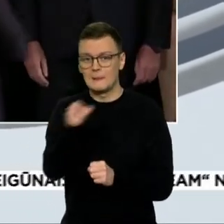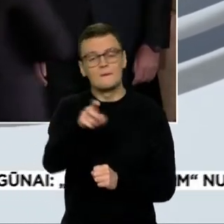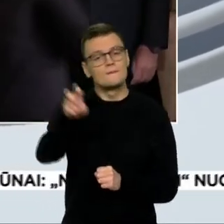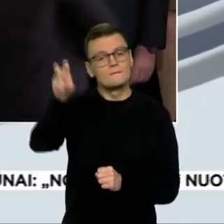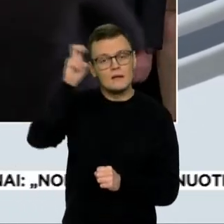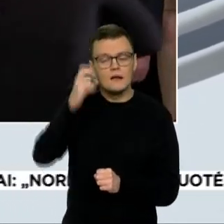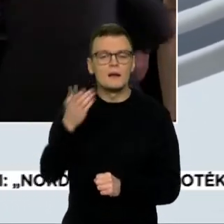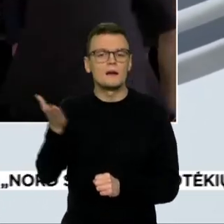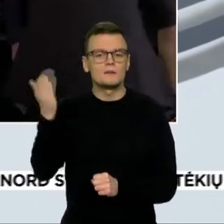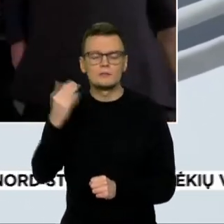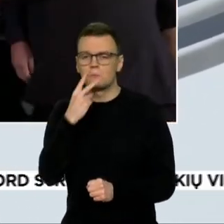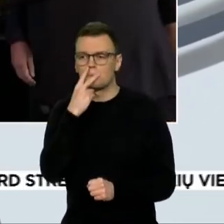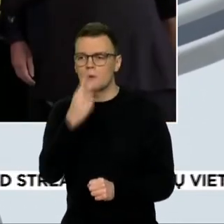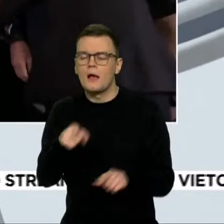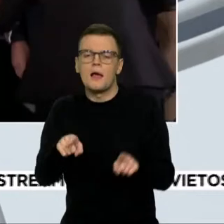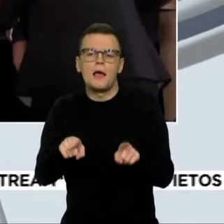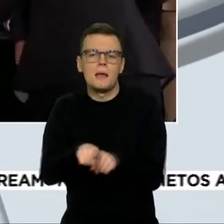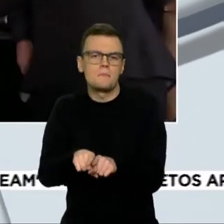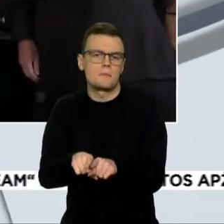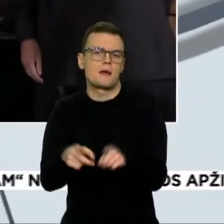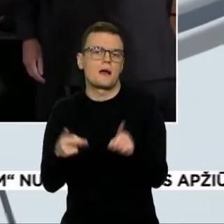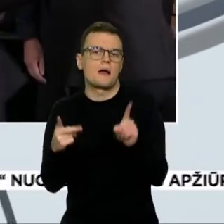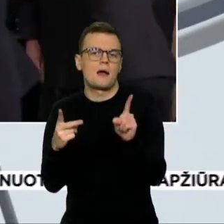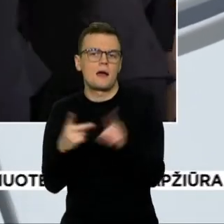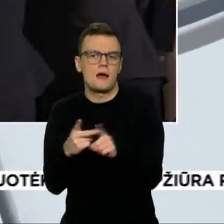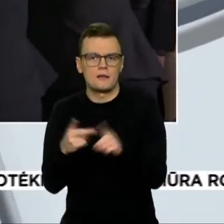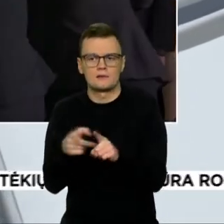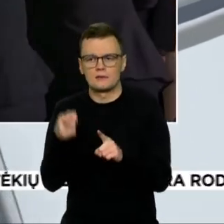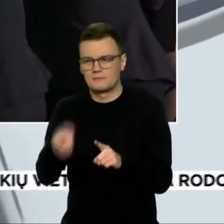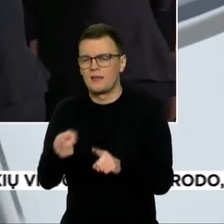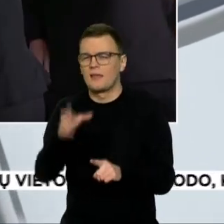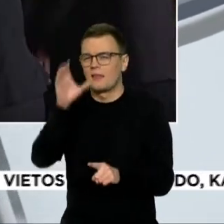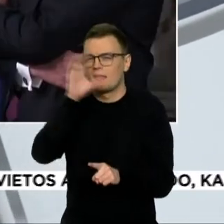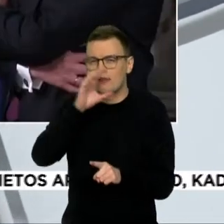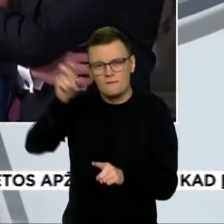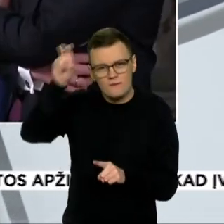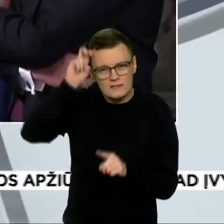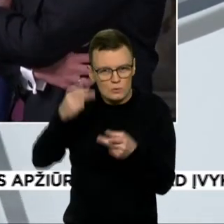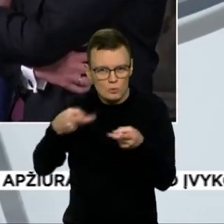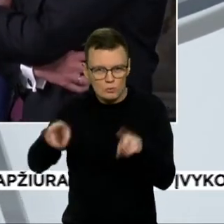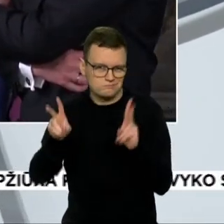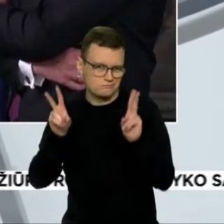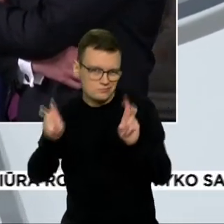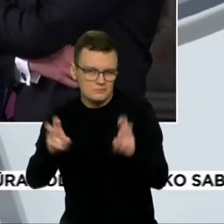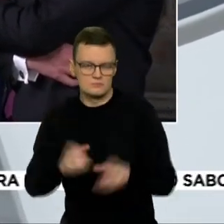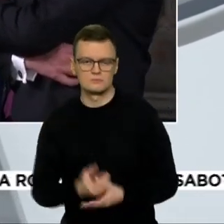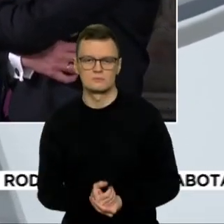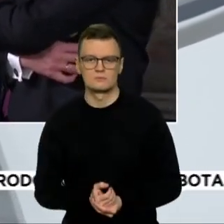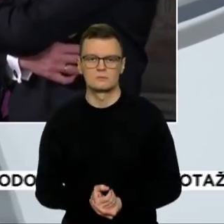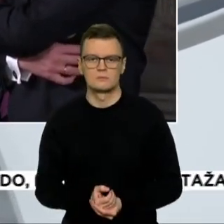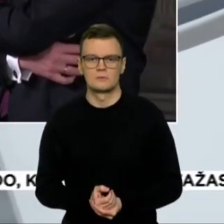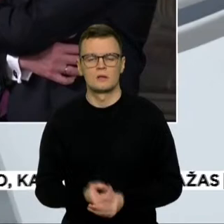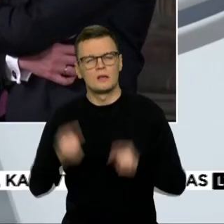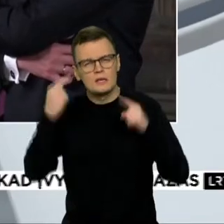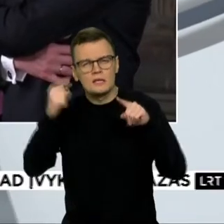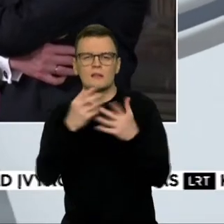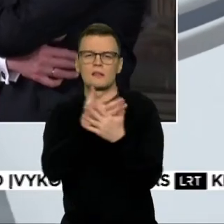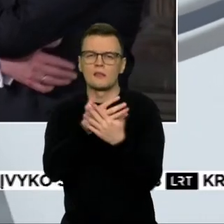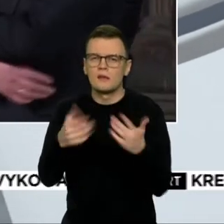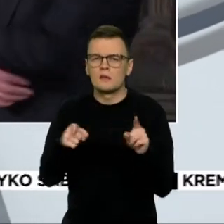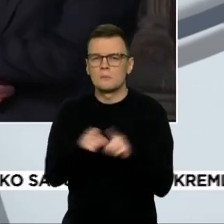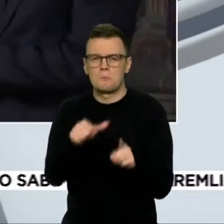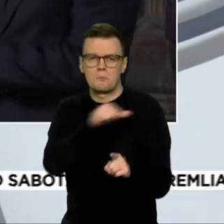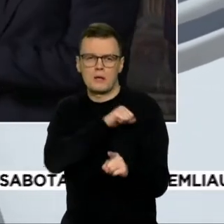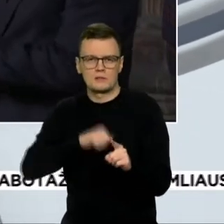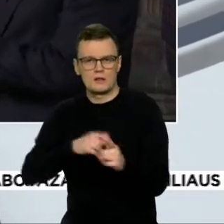kaip dar vieną antrainių valstybių klubą, kitos apskirtai yra įvairios ir dar pusavyje susiskaldžiusios, jau